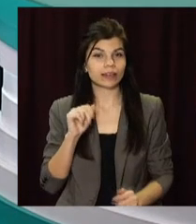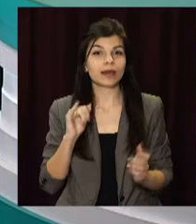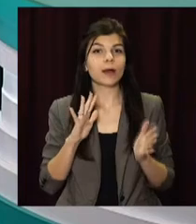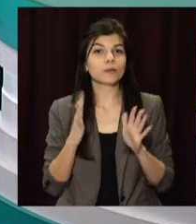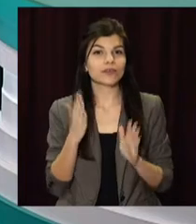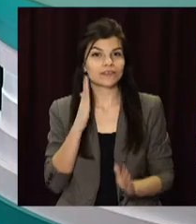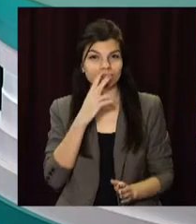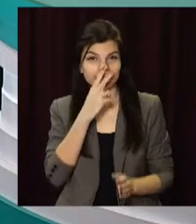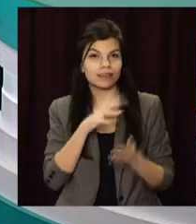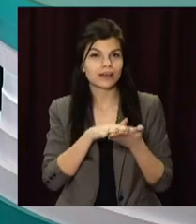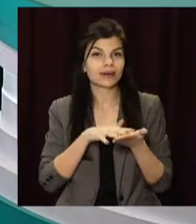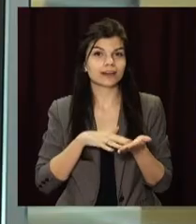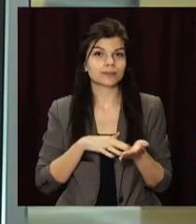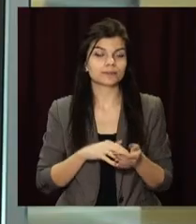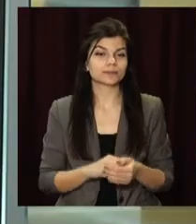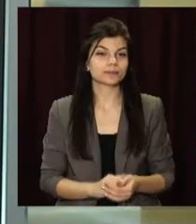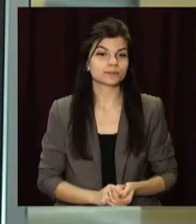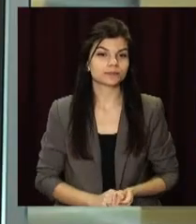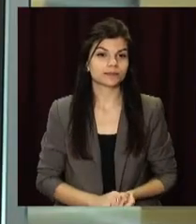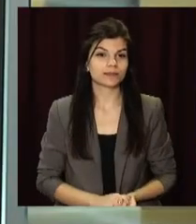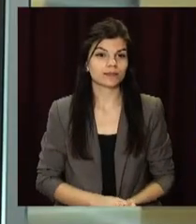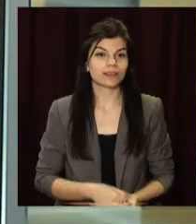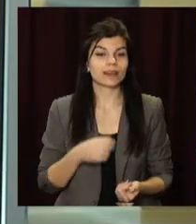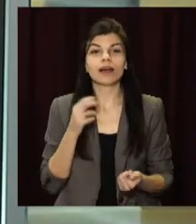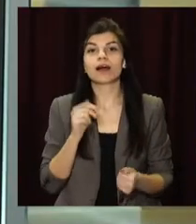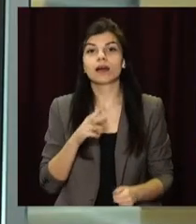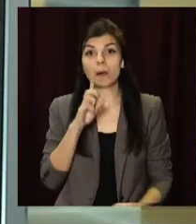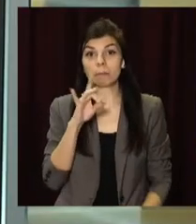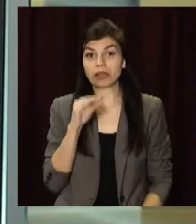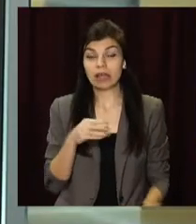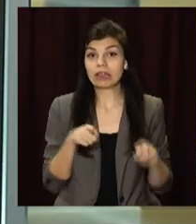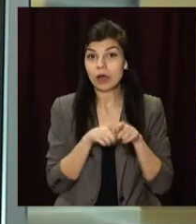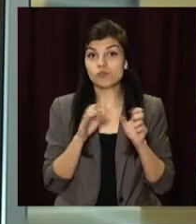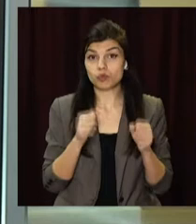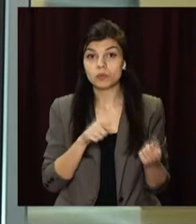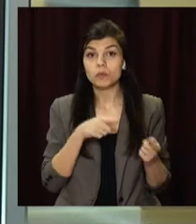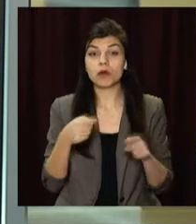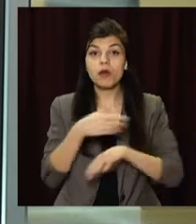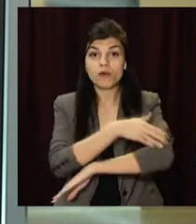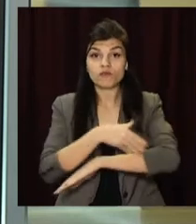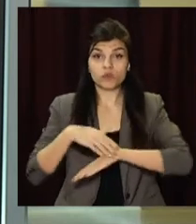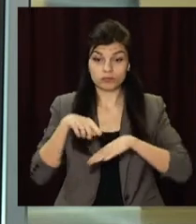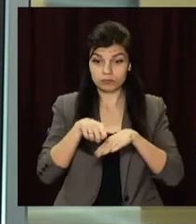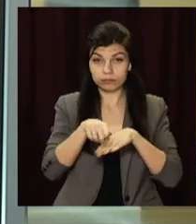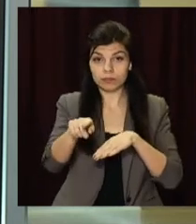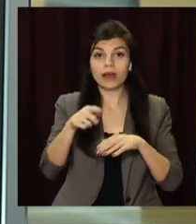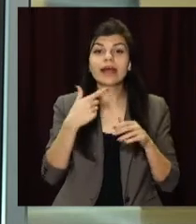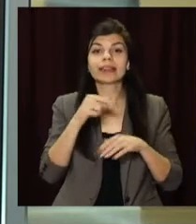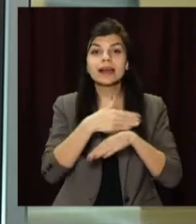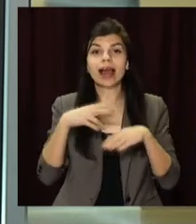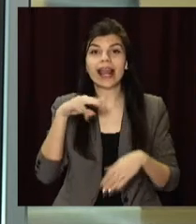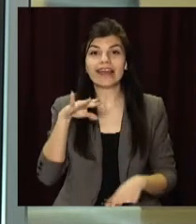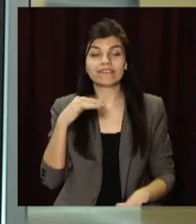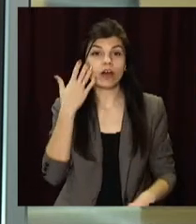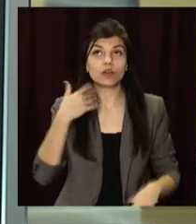І про події вівторка – дивіться далі. Не інакше, як в Брід. Тільки так можна перейти вулицю Гусячу, що на лівому березі Дніпра в